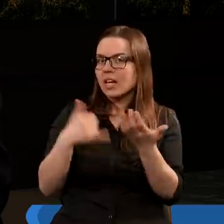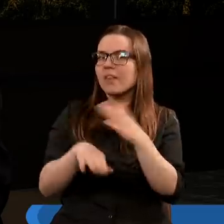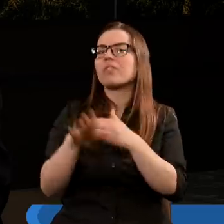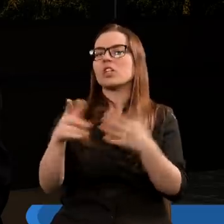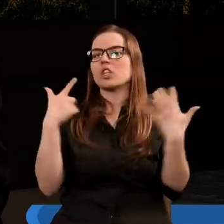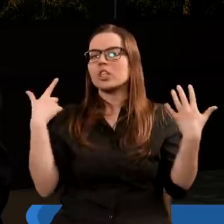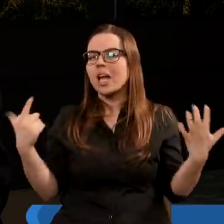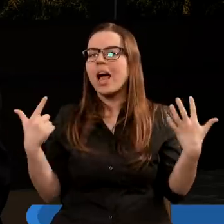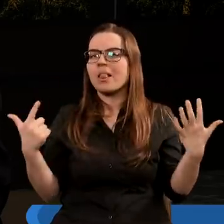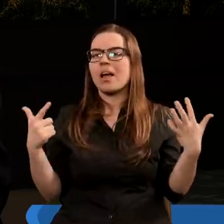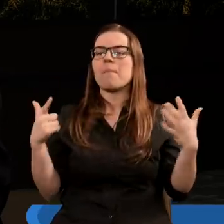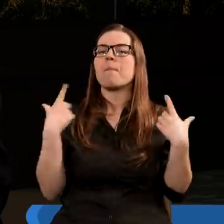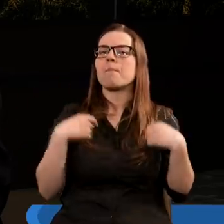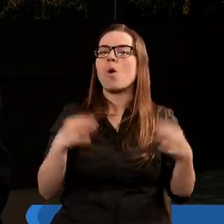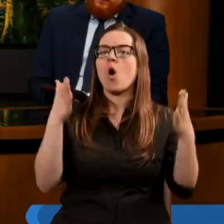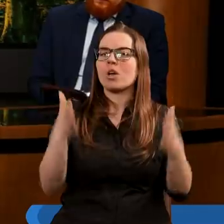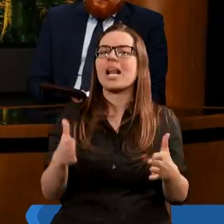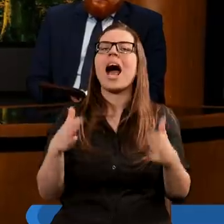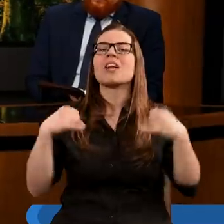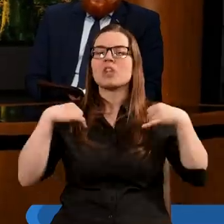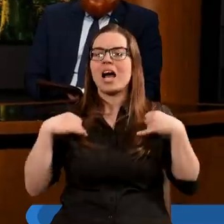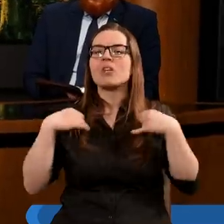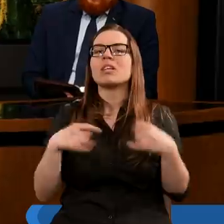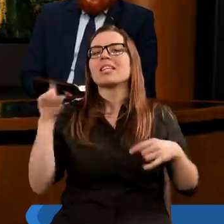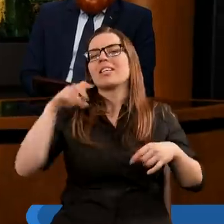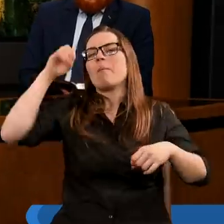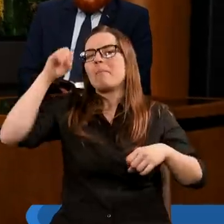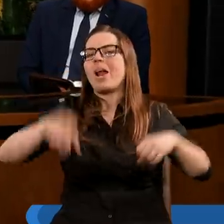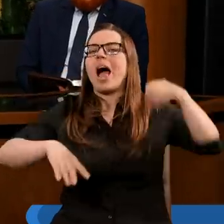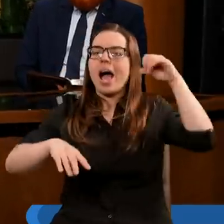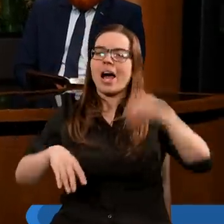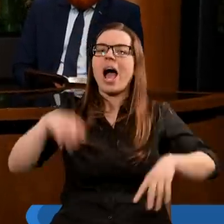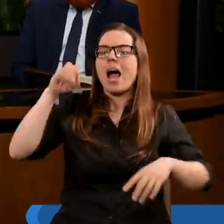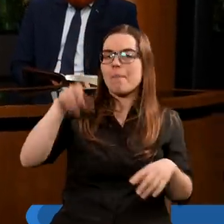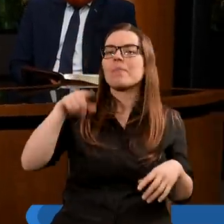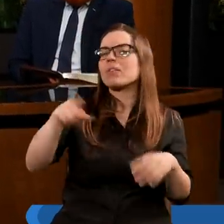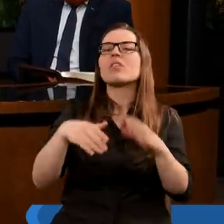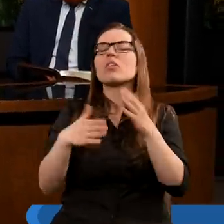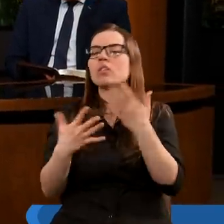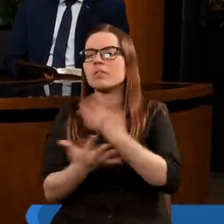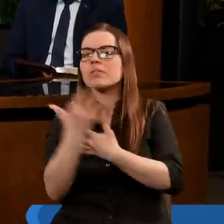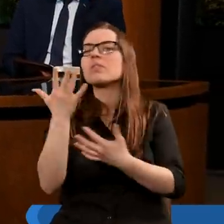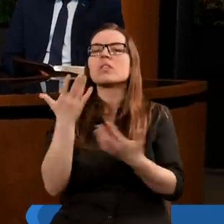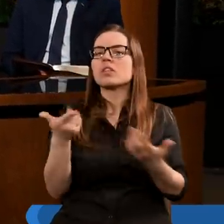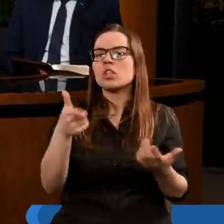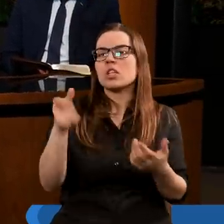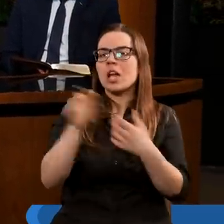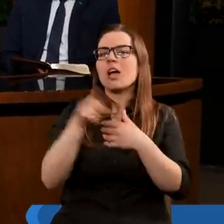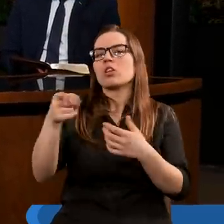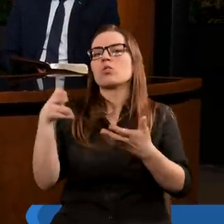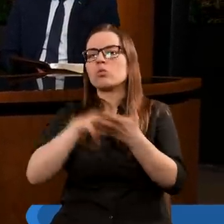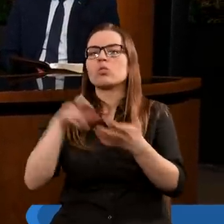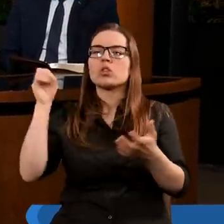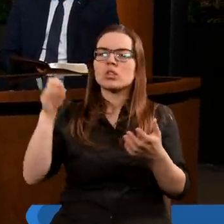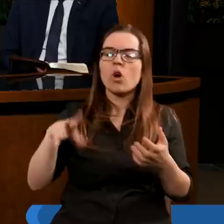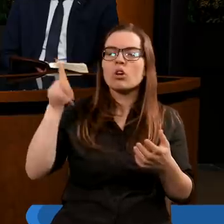siedem postaci, siedem aniołów z plagami. Czyli ich zadaniem jest to, że wytracić tych, którzy wzgardzili